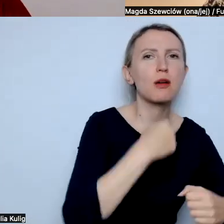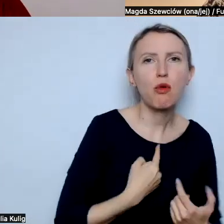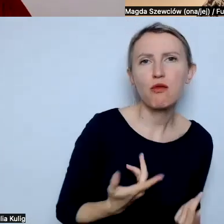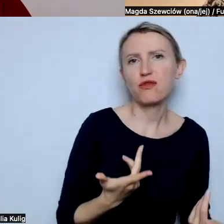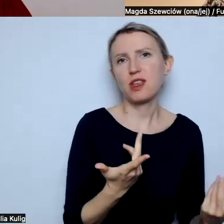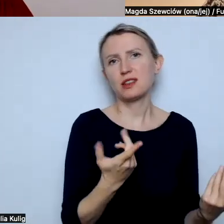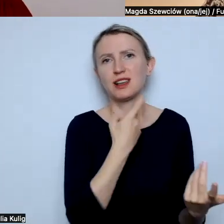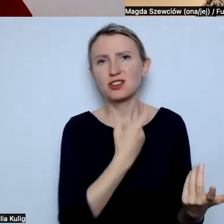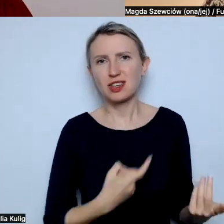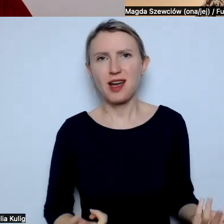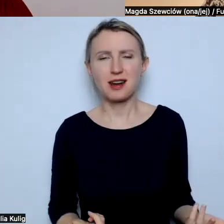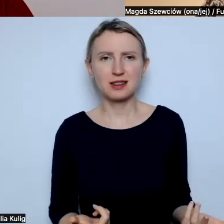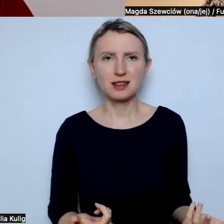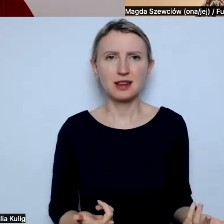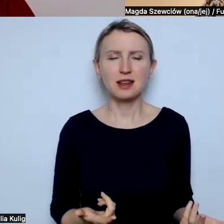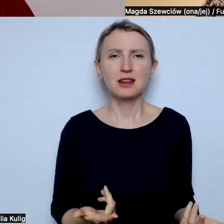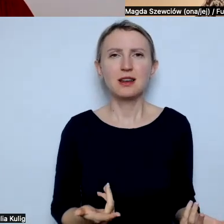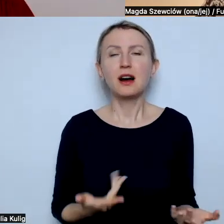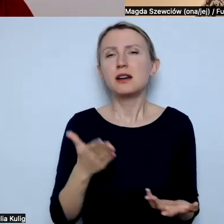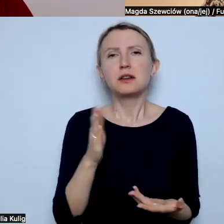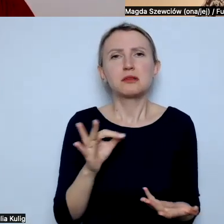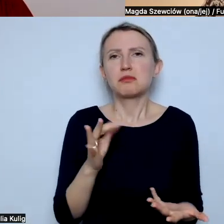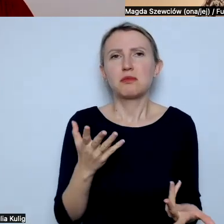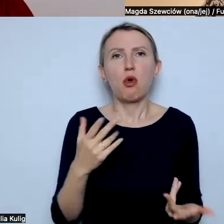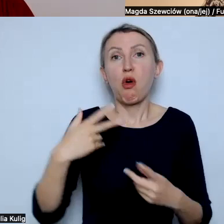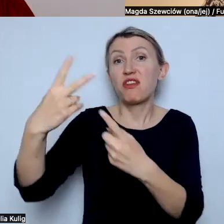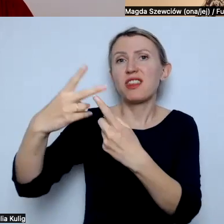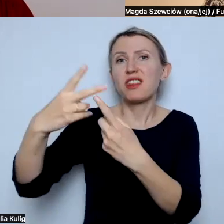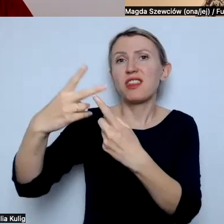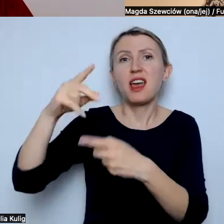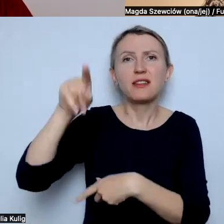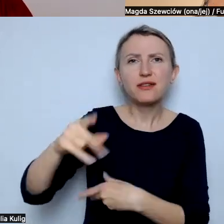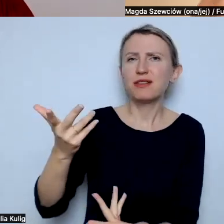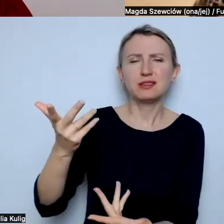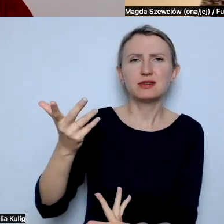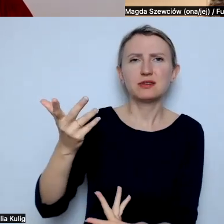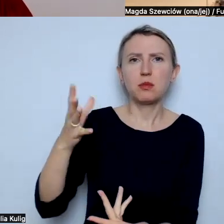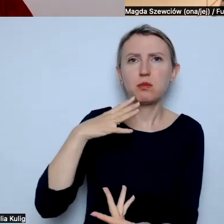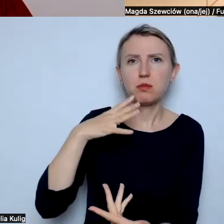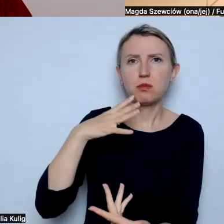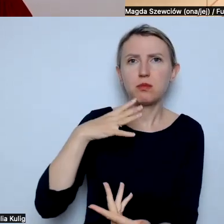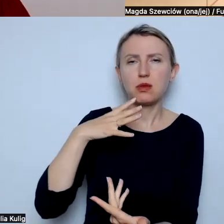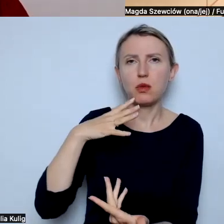zażartował, bo w telewizji daliśmy się zwieść